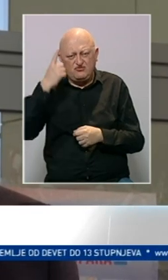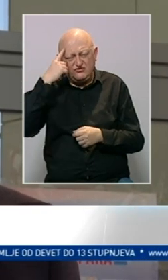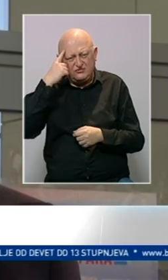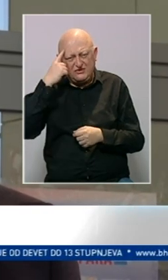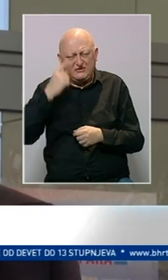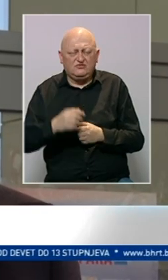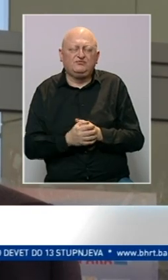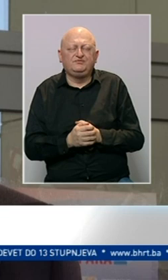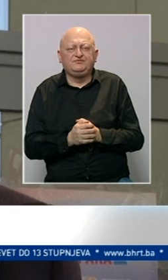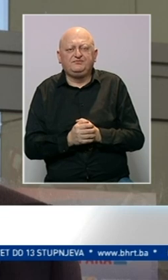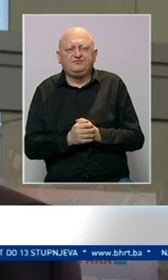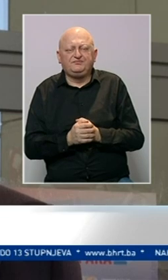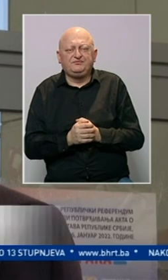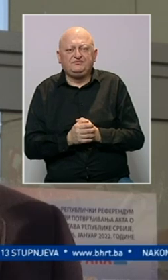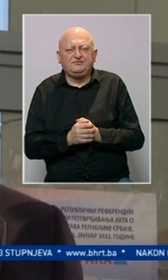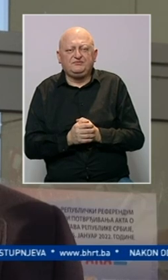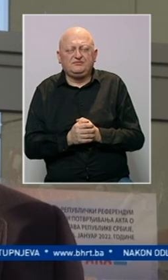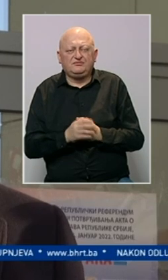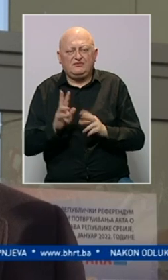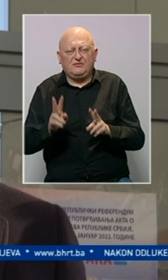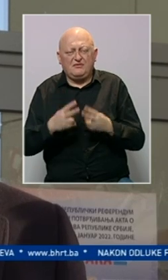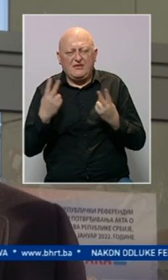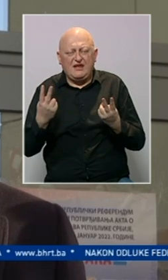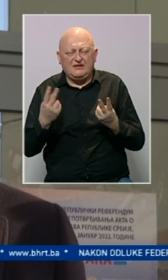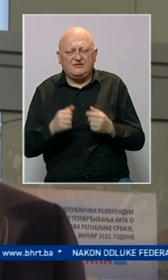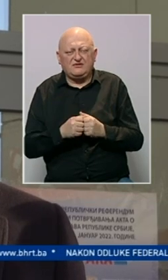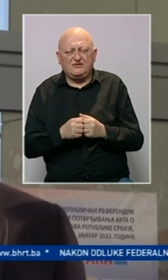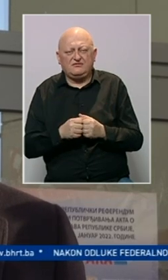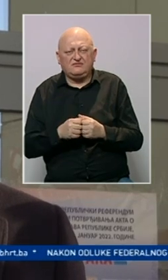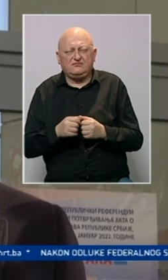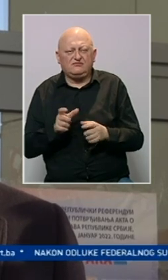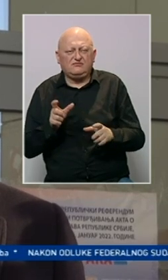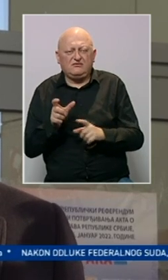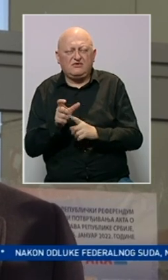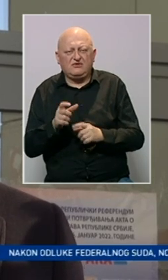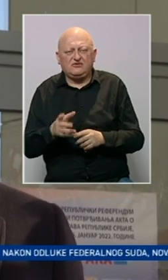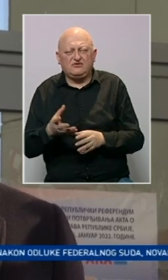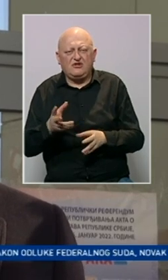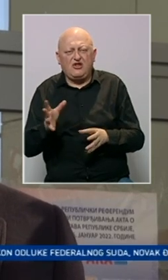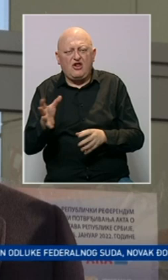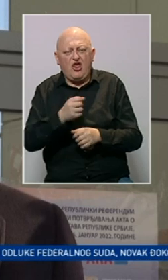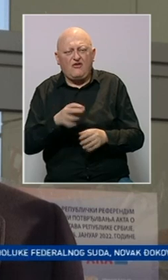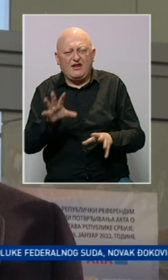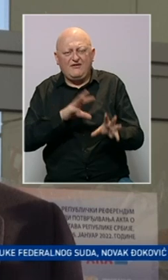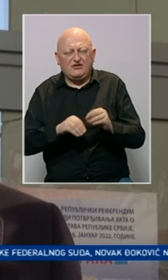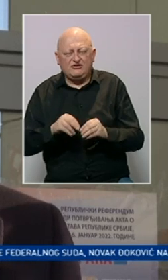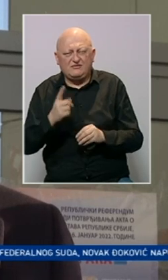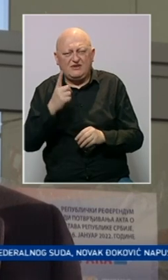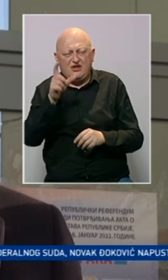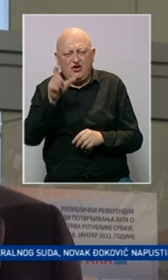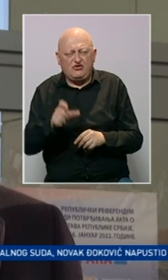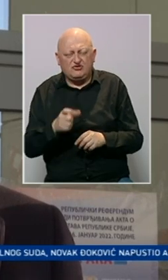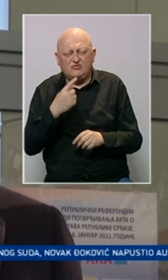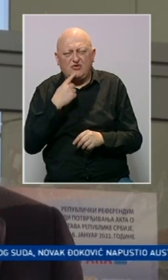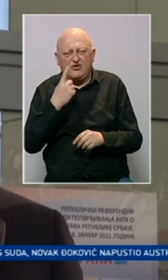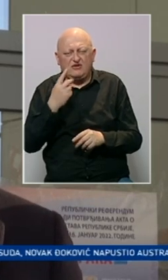medijskog linča, bukvalno lovana veštice protiv jedne osobe,